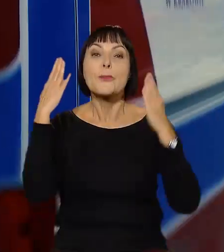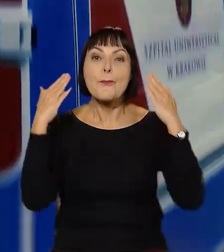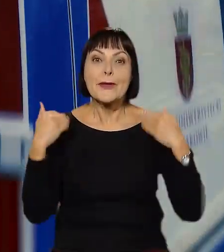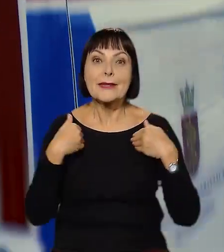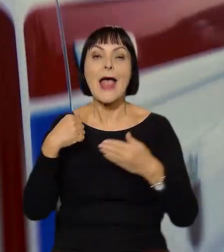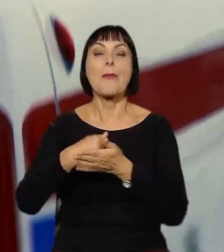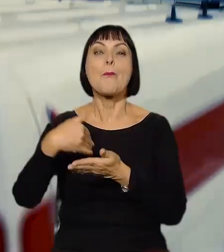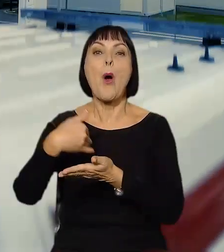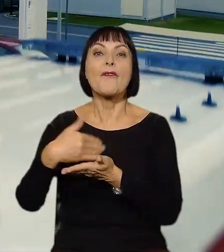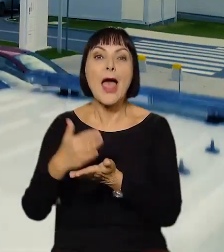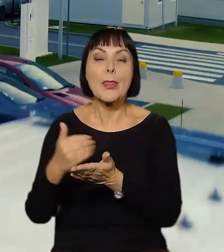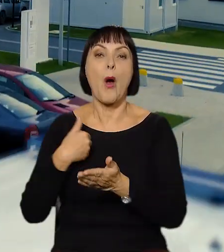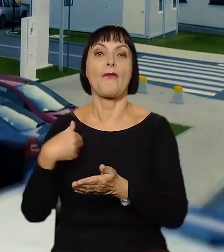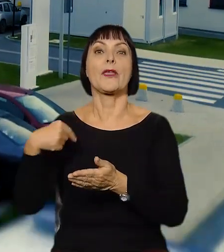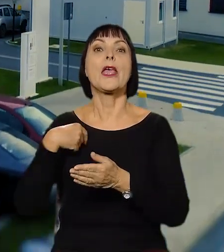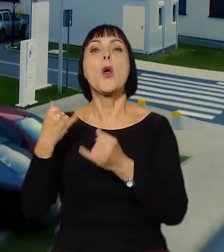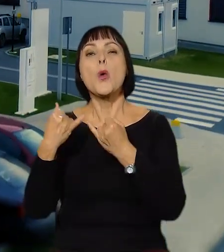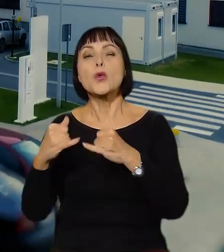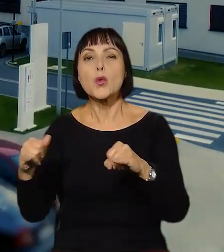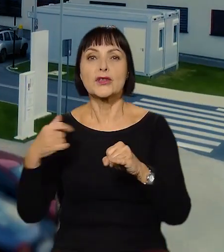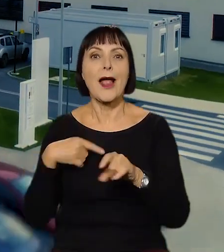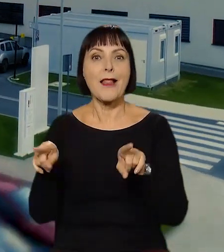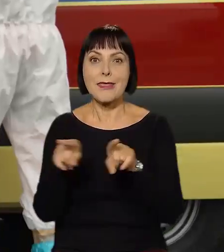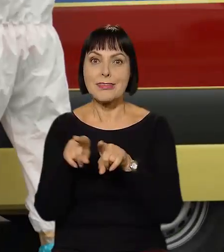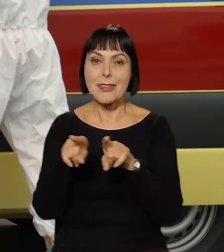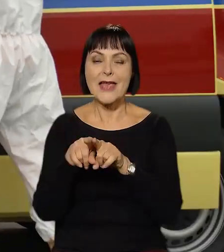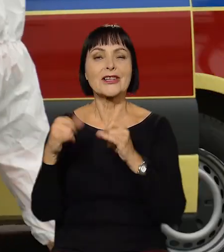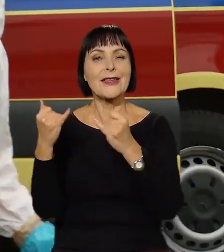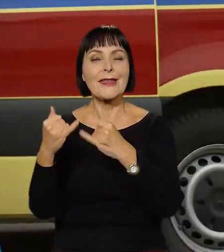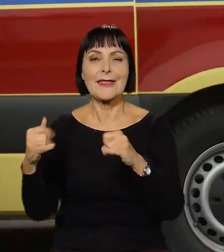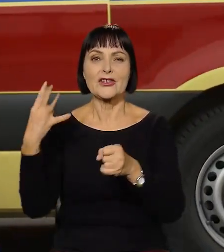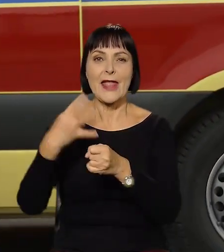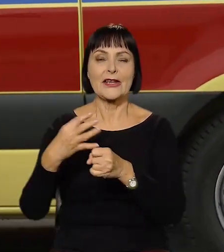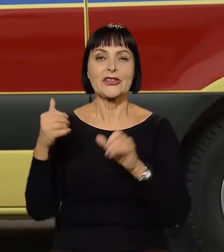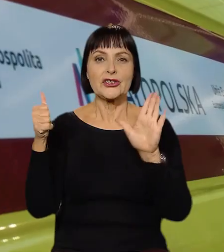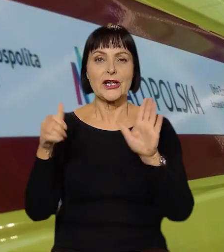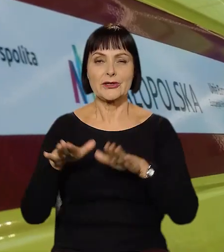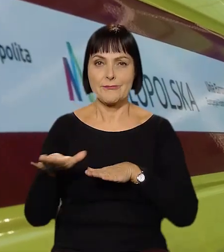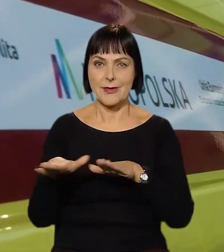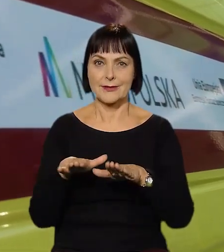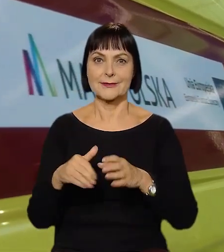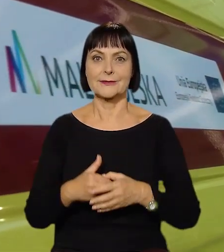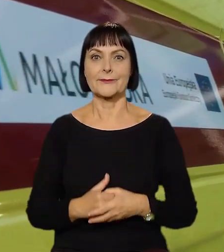powiatowych, wojewódzkich, resortowych, uniwersyteckich, ale też do innych 46 partnerów.